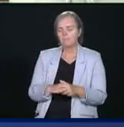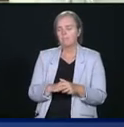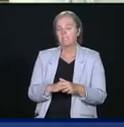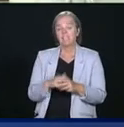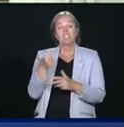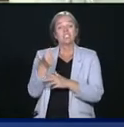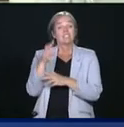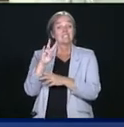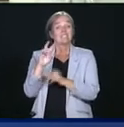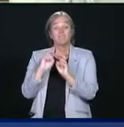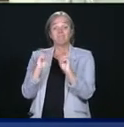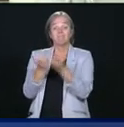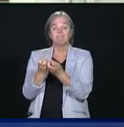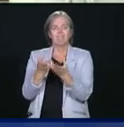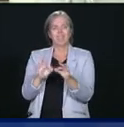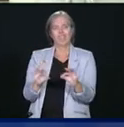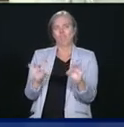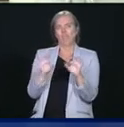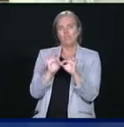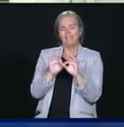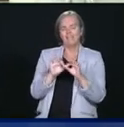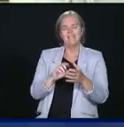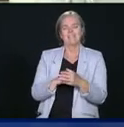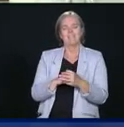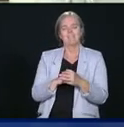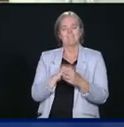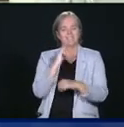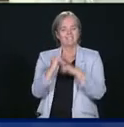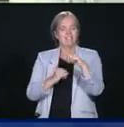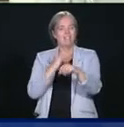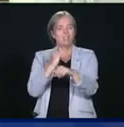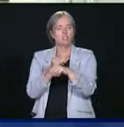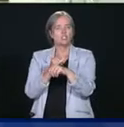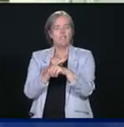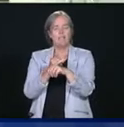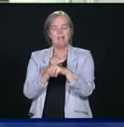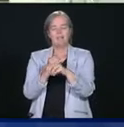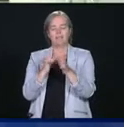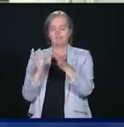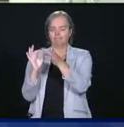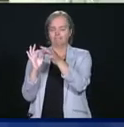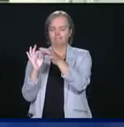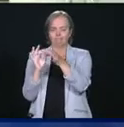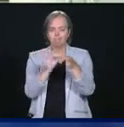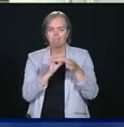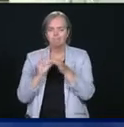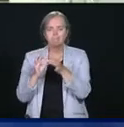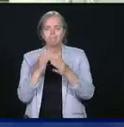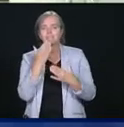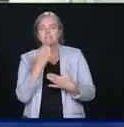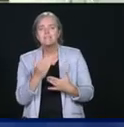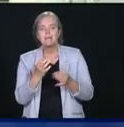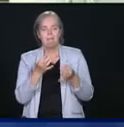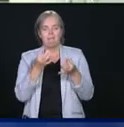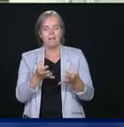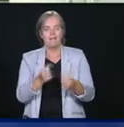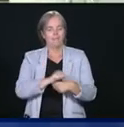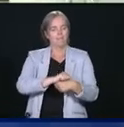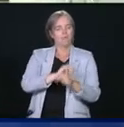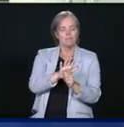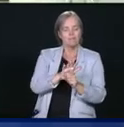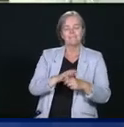tenir ce type de réunion pour coordonner les efforts internationaux en ces temps de pandémie.